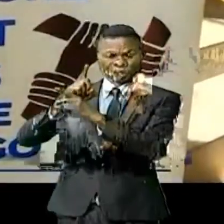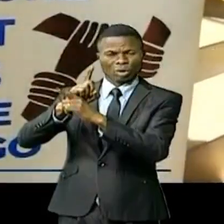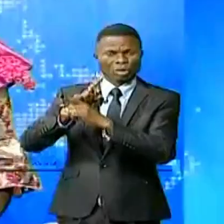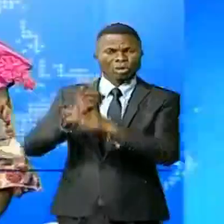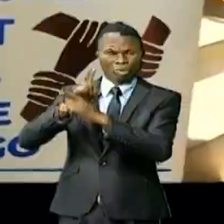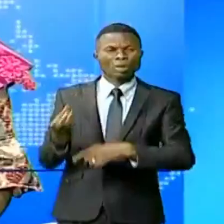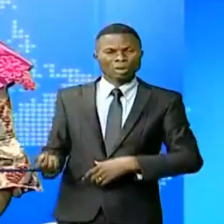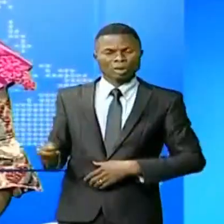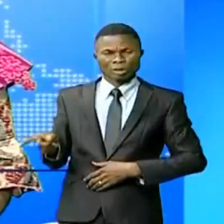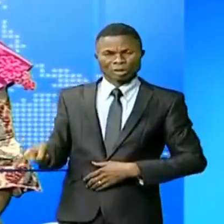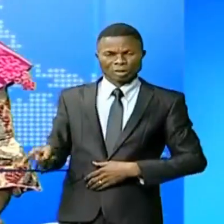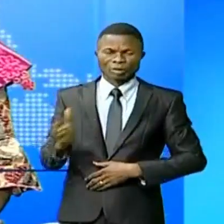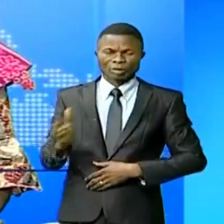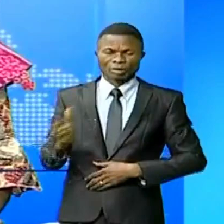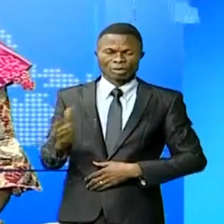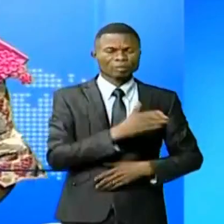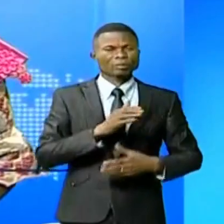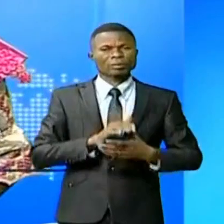la corruption.